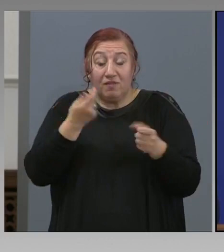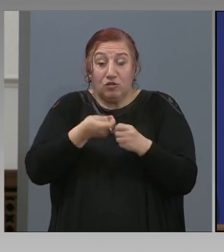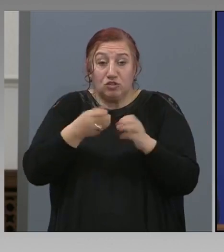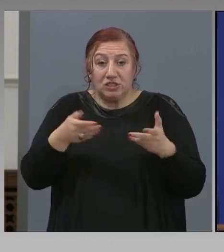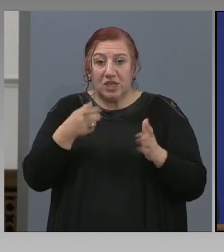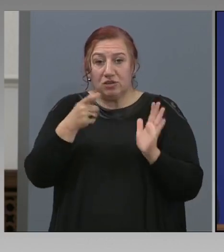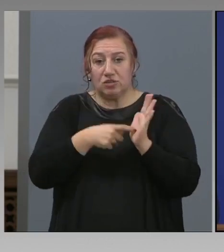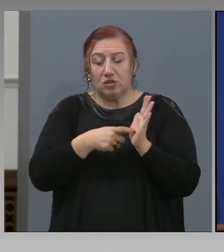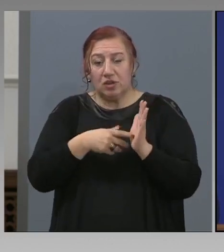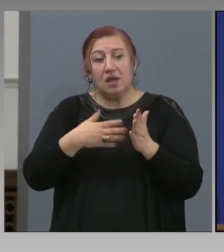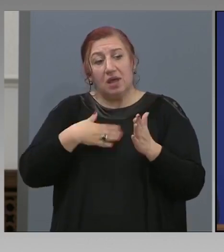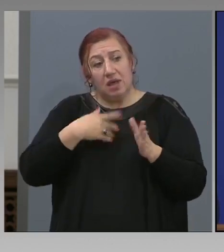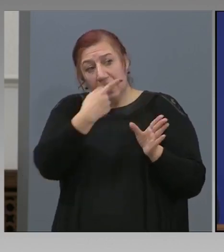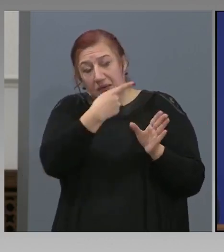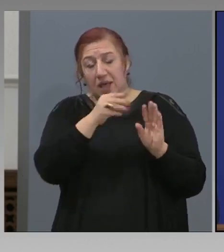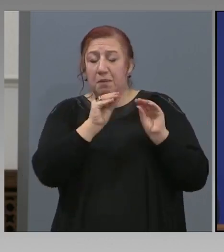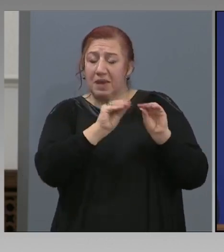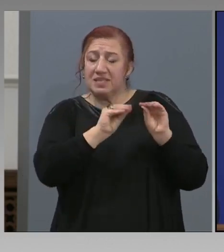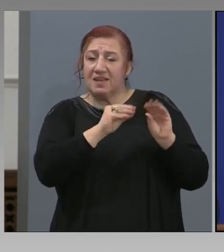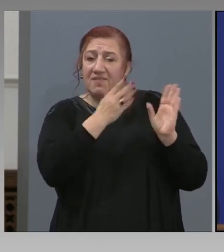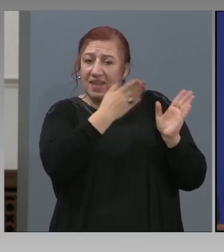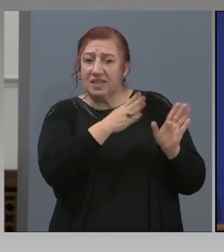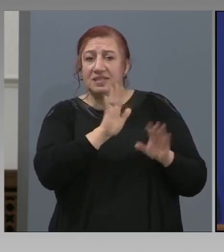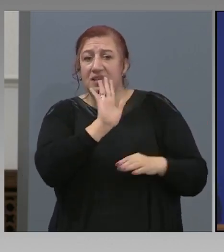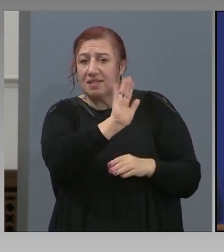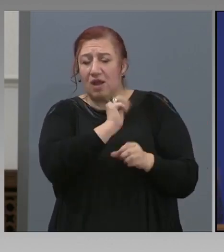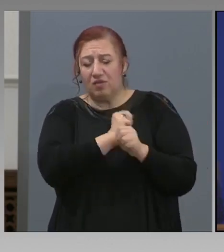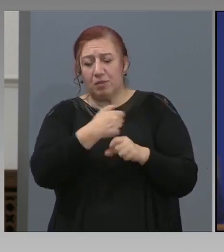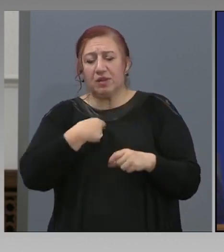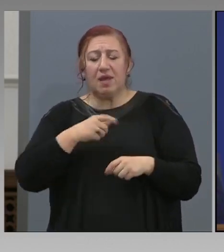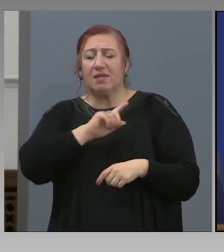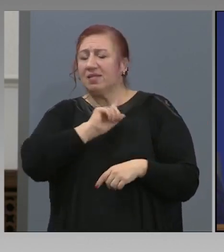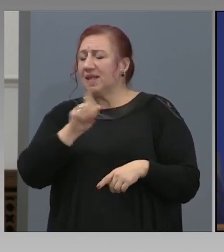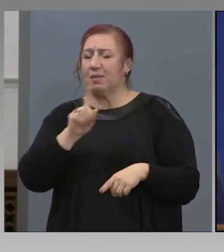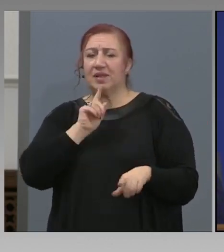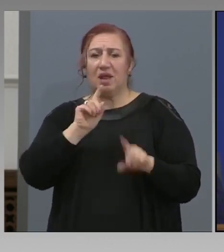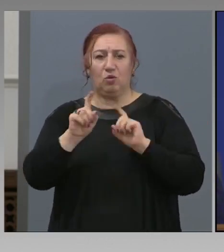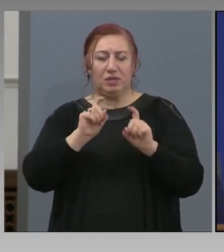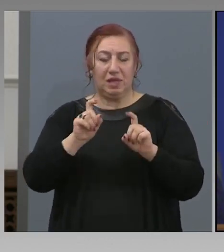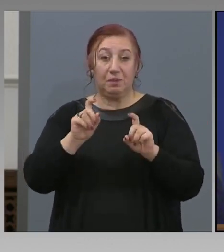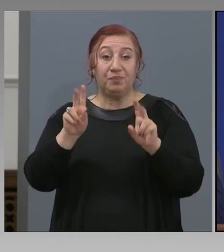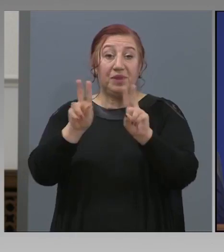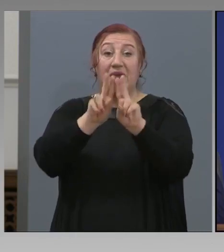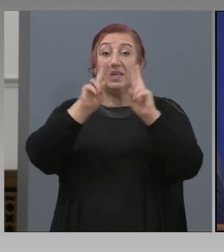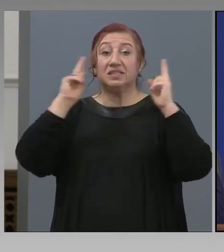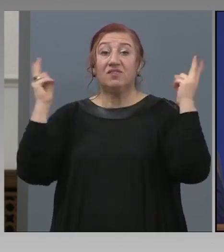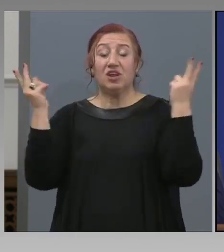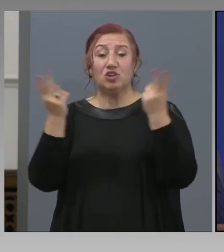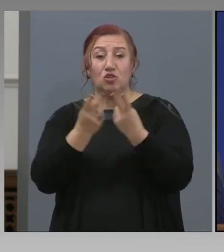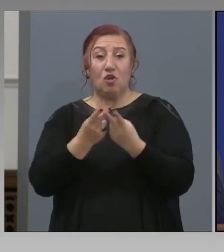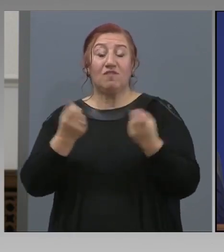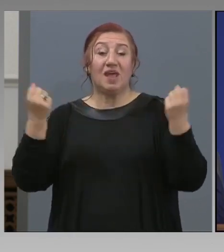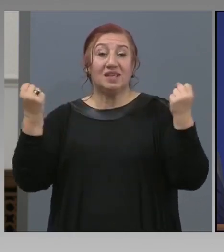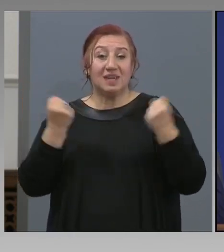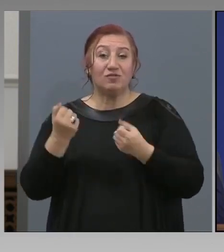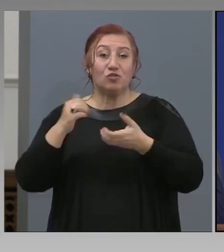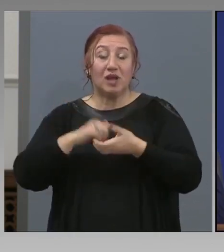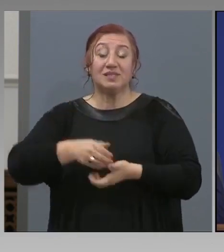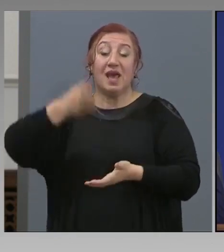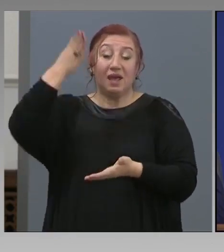Има си съветници, негова работа. няма да го коментира. Световната здравна организация реши спора с нощи.